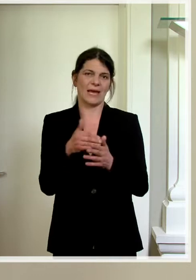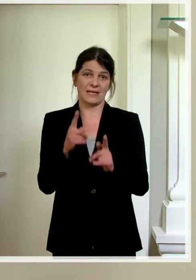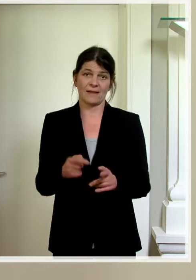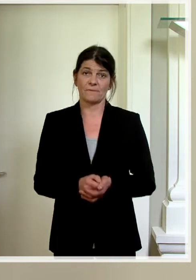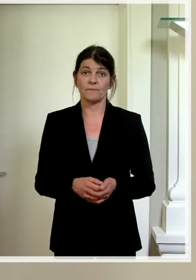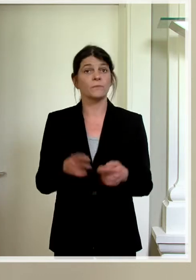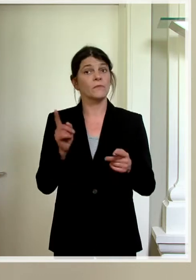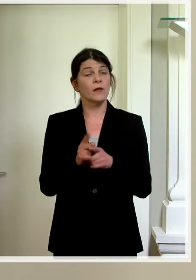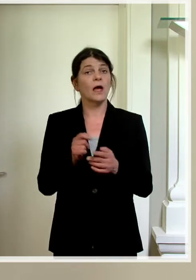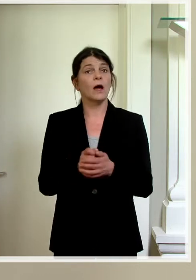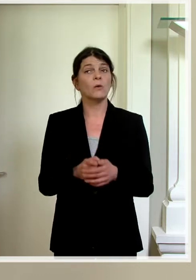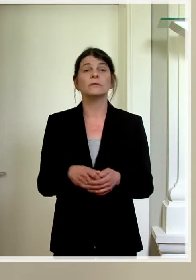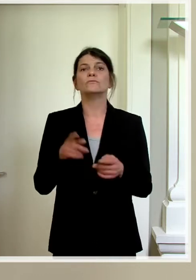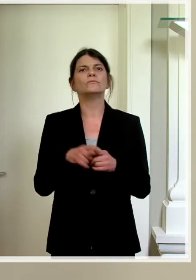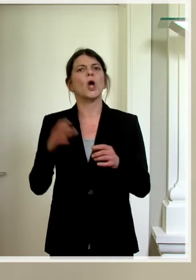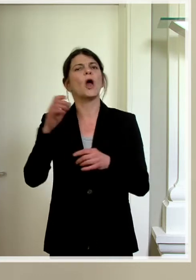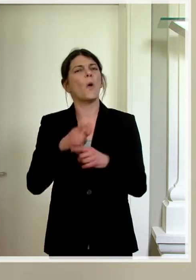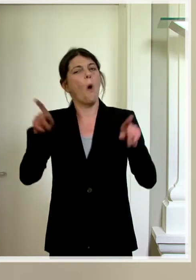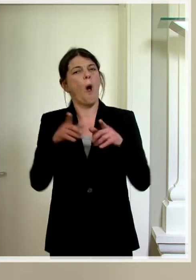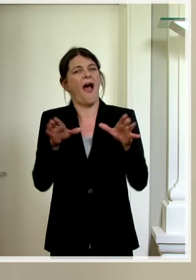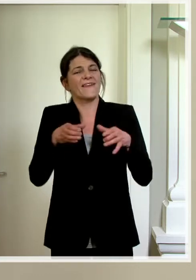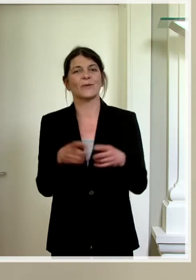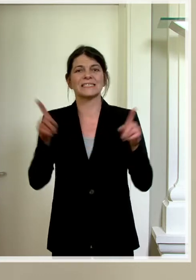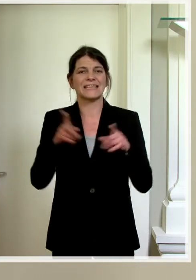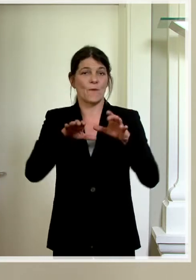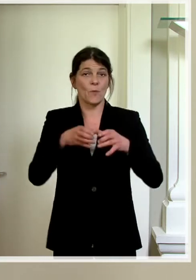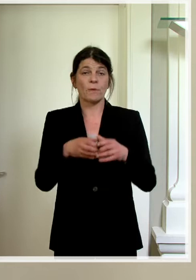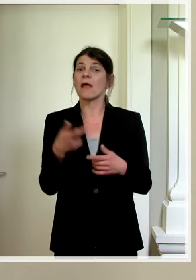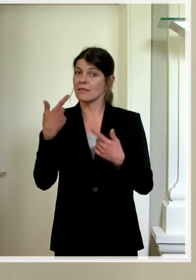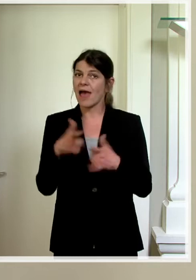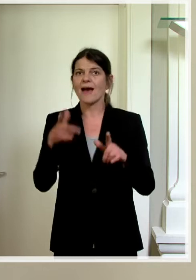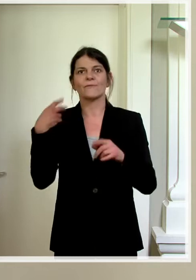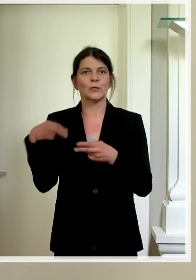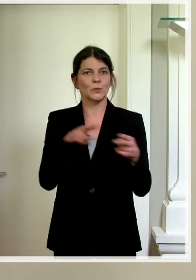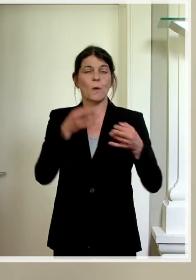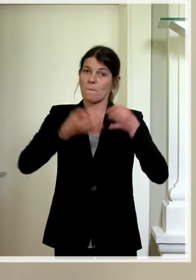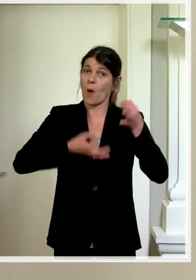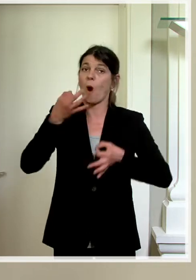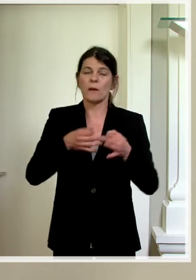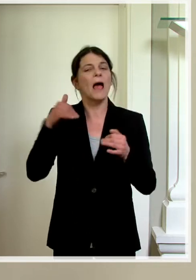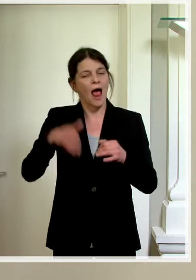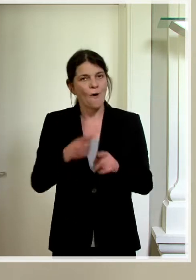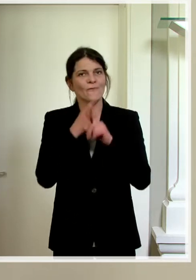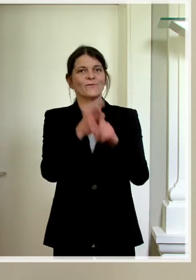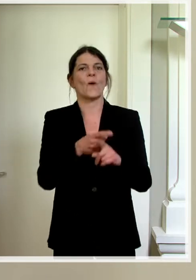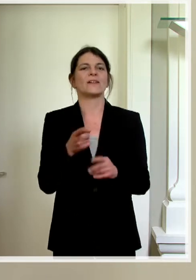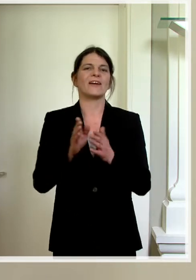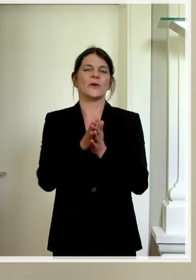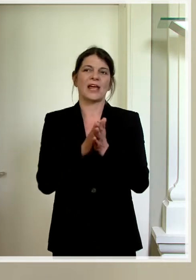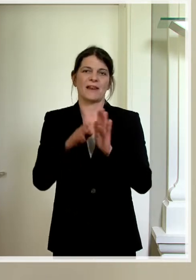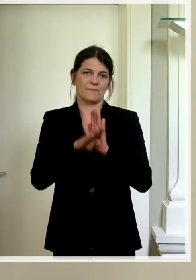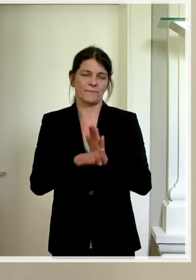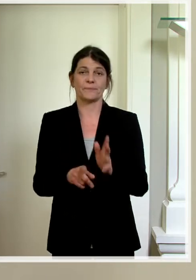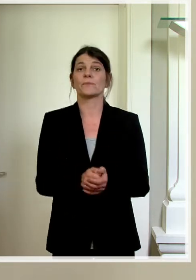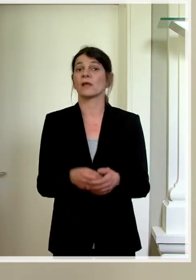Auch Chöre und Singgruppen dürfen unter Einhaltung der Hygieneregeln wieder proben. Es gibt unterschiedliche